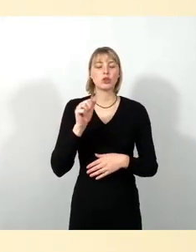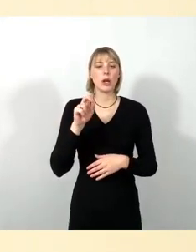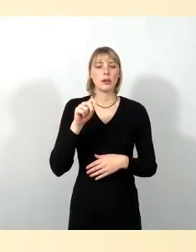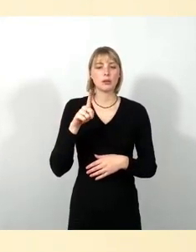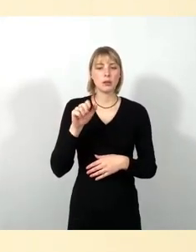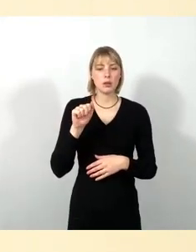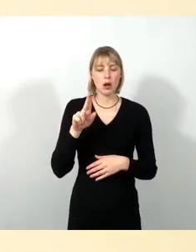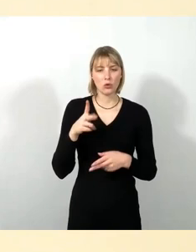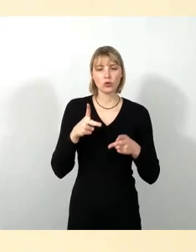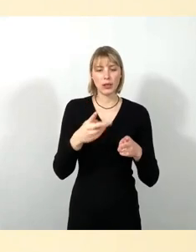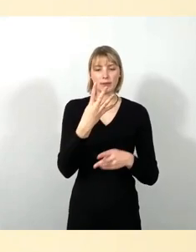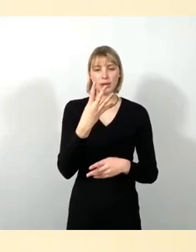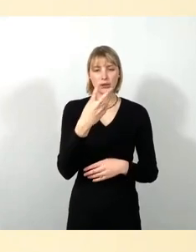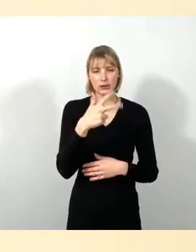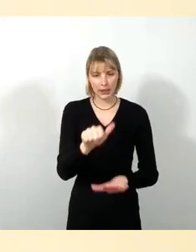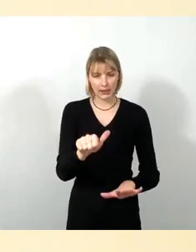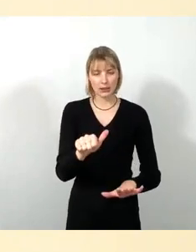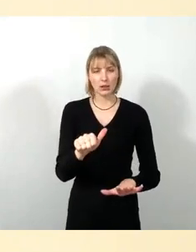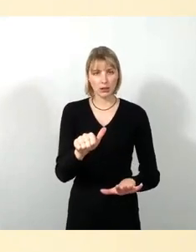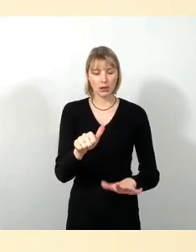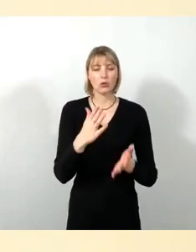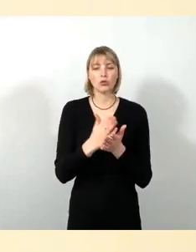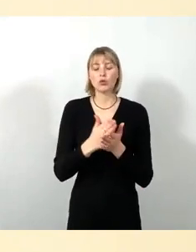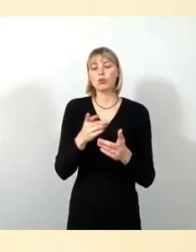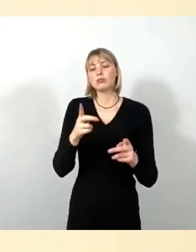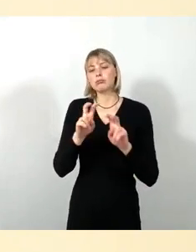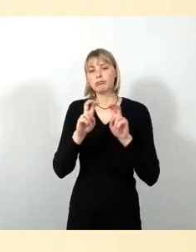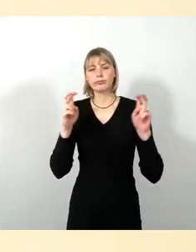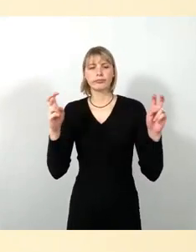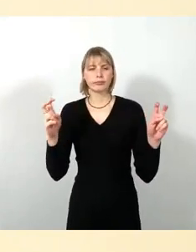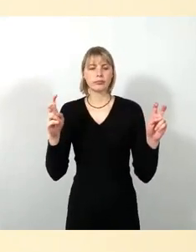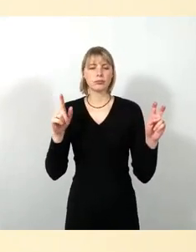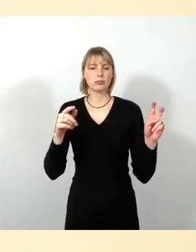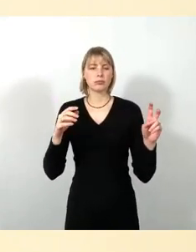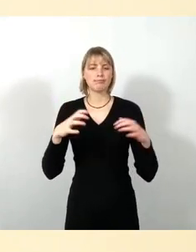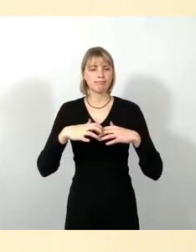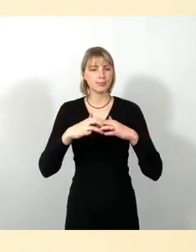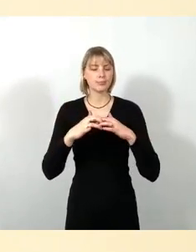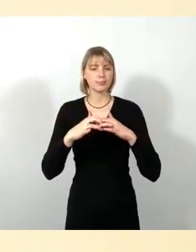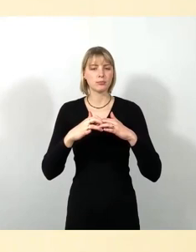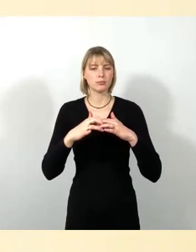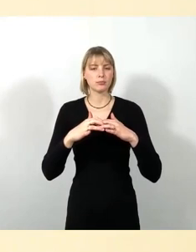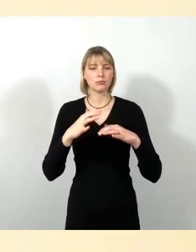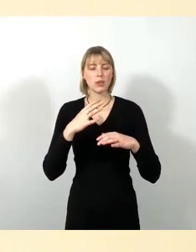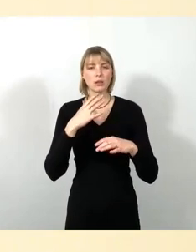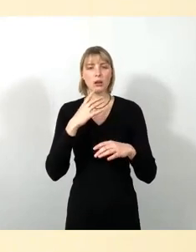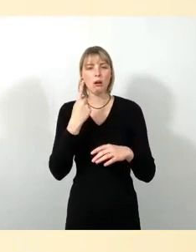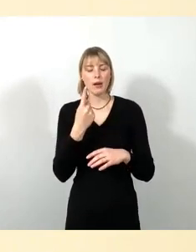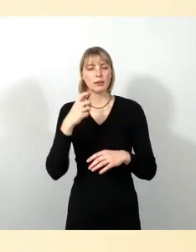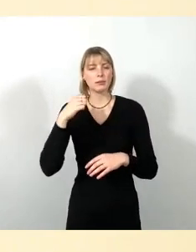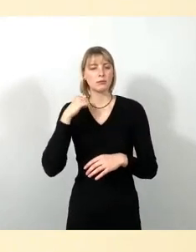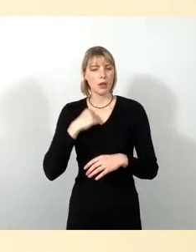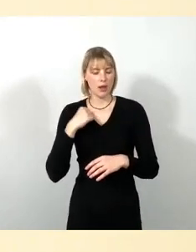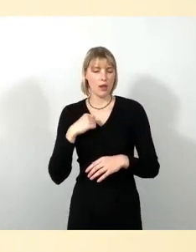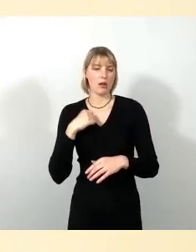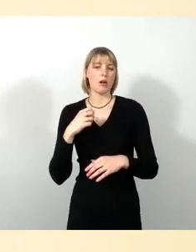Eine Jury aus der Steuerungsgruppe herausgebildet hat, dort sich für einen Träger entschieden. Diese Träger muss aber jetzt noch